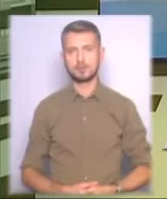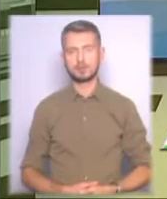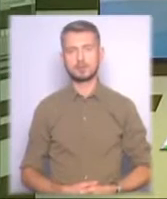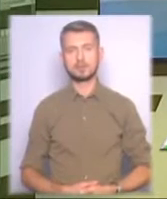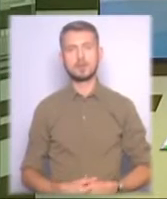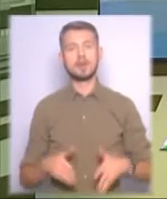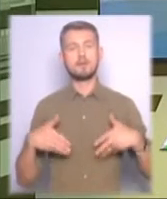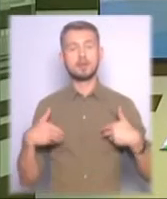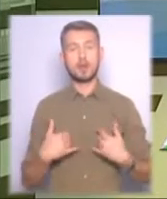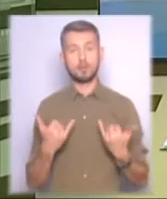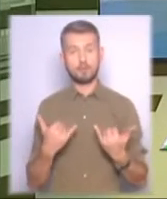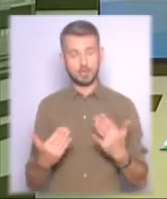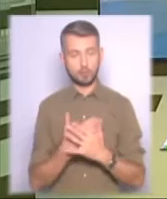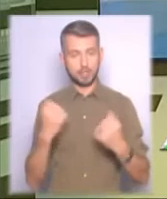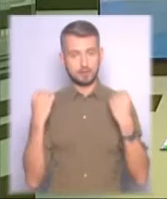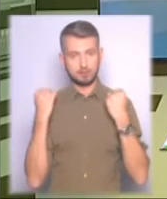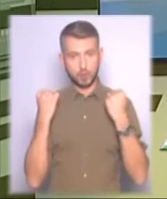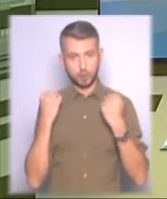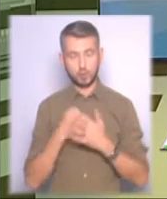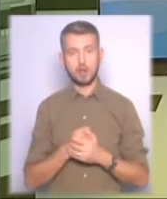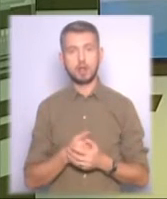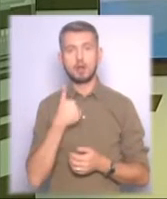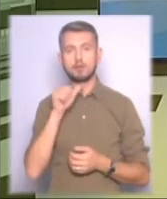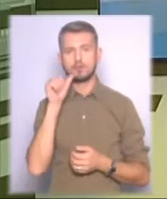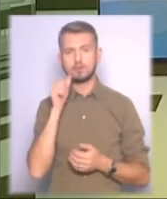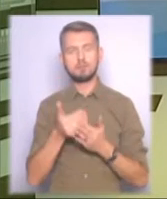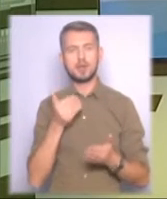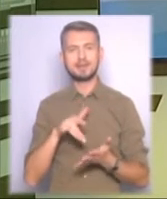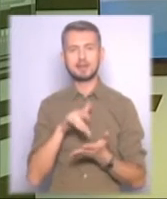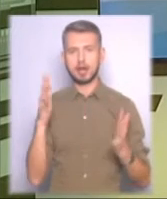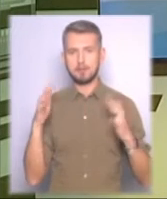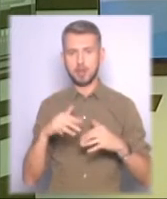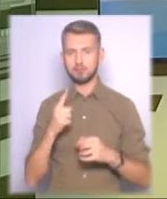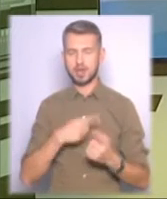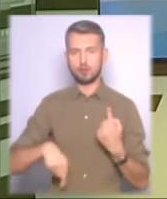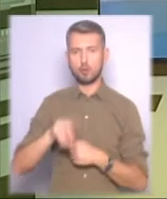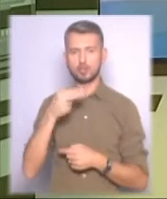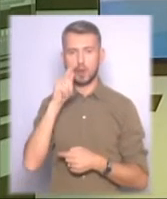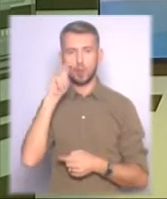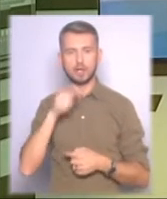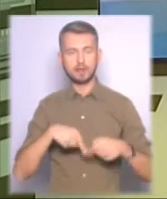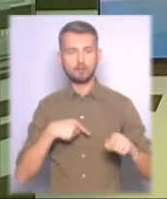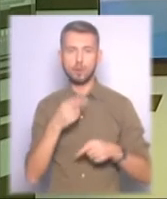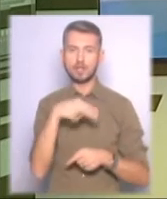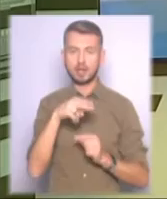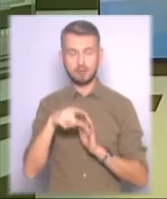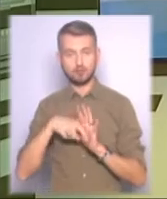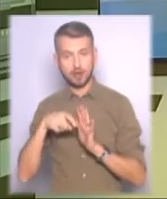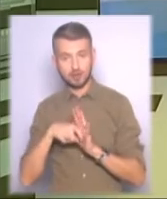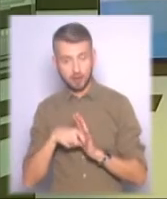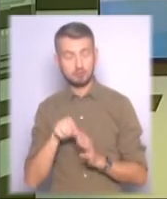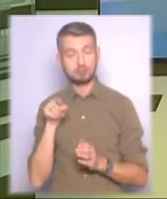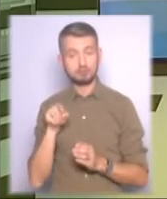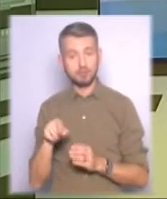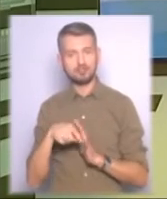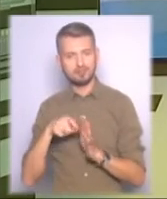Вітаю в ефірі новини спорту. Напередодні центрального матчу першого кола чемпіонату України з футболу «Динамо-Шахтар» гірники провели